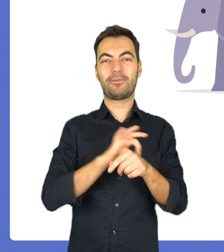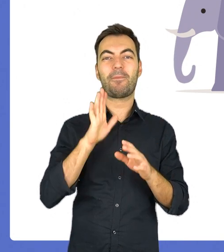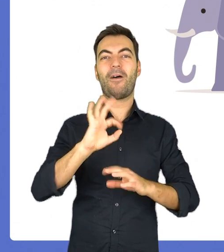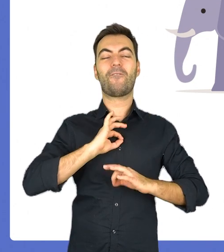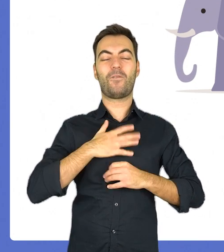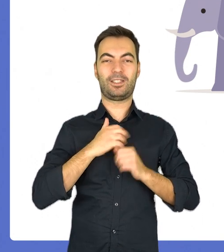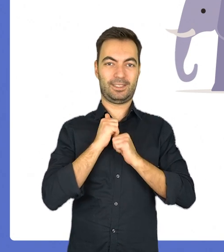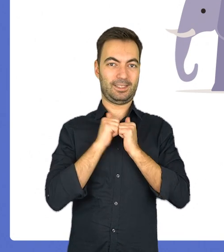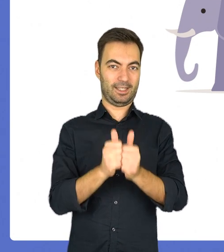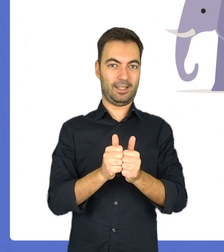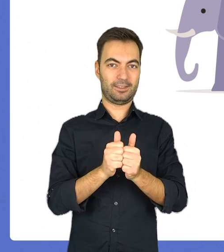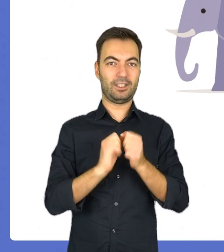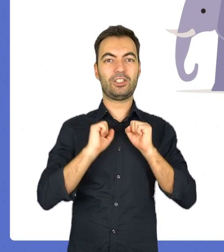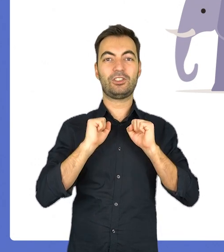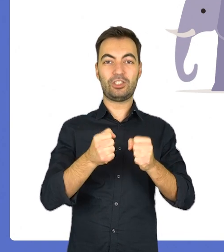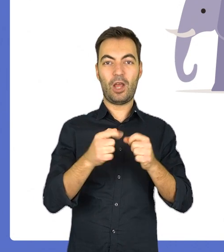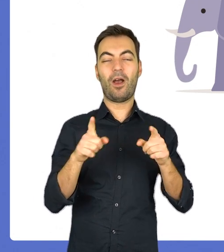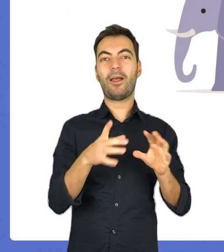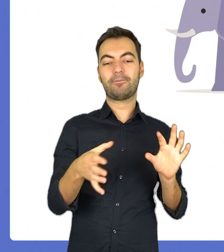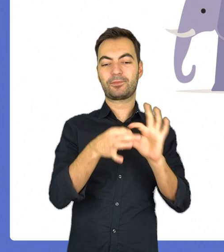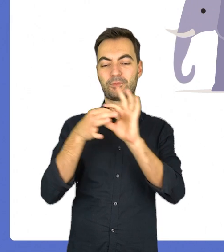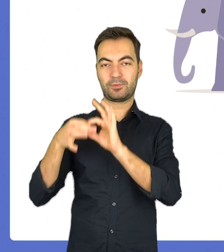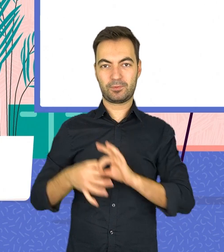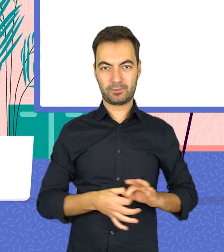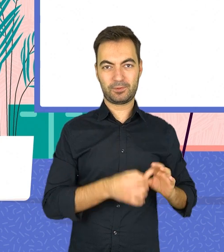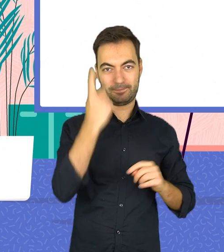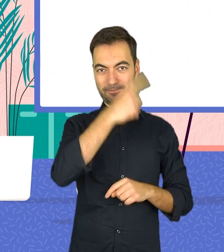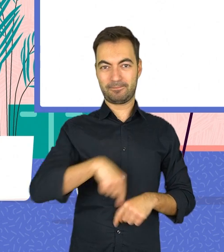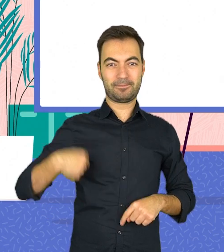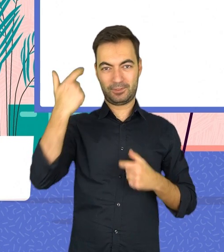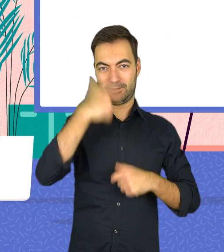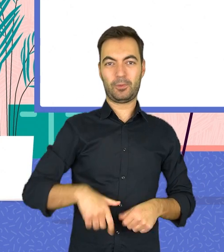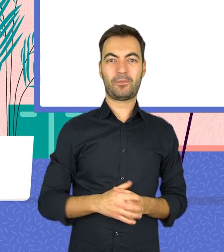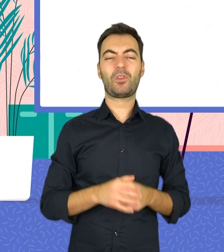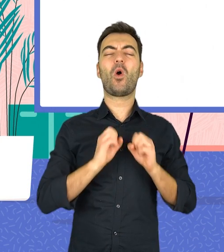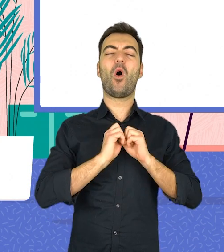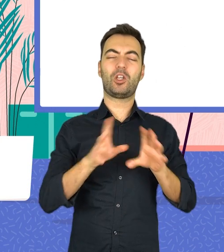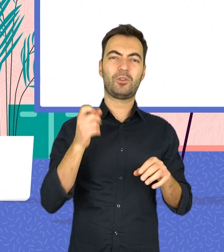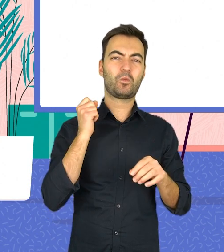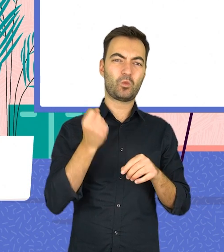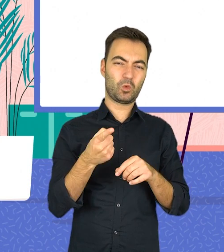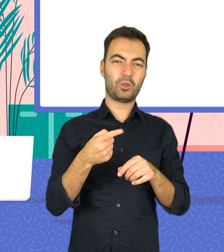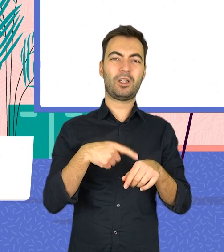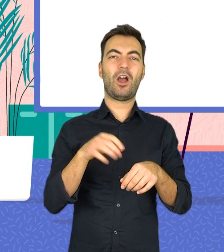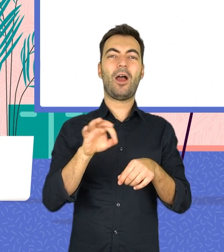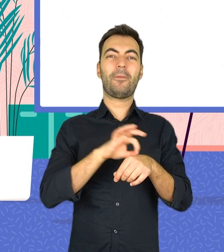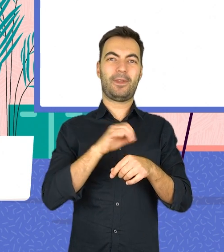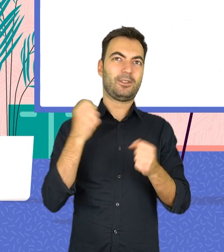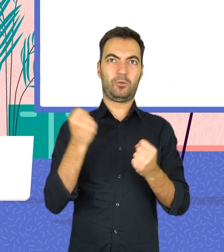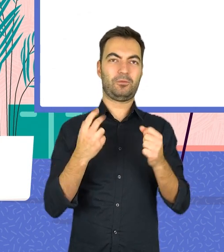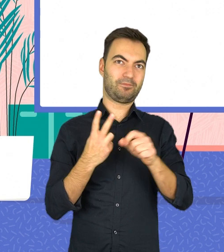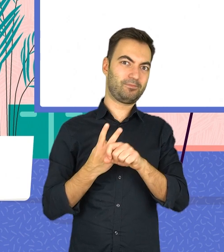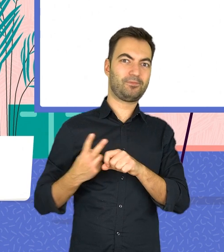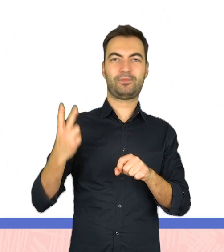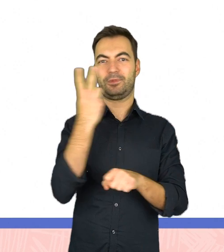ma swoją rolę do odegrania i działa w harmonii z innymi. Oczywiście trafiają się w naszym organizmie prawdziwi